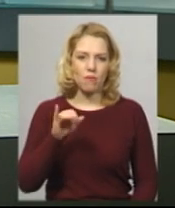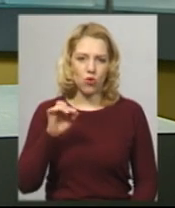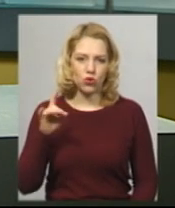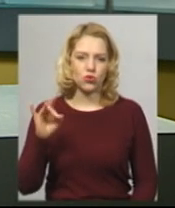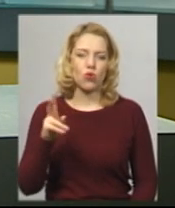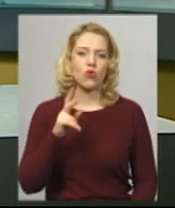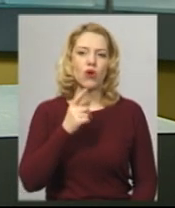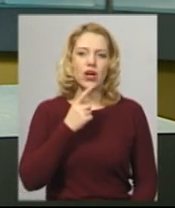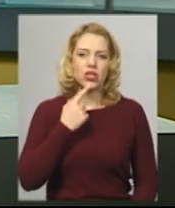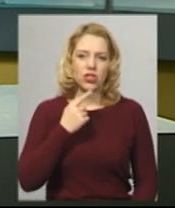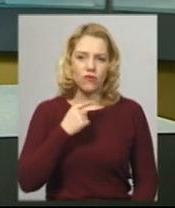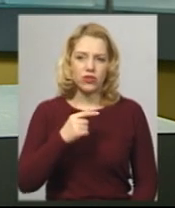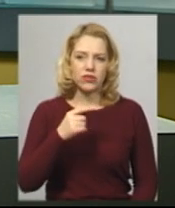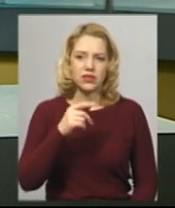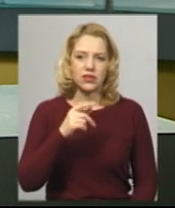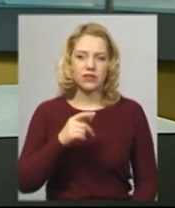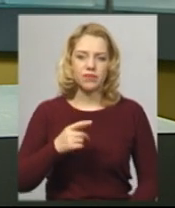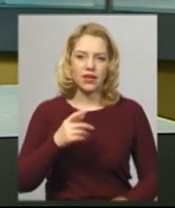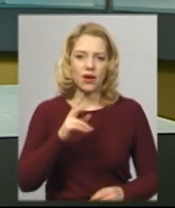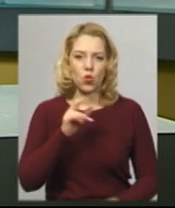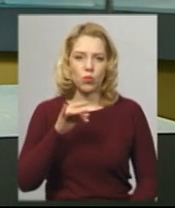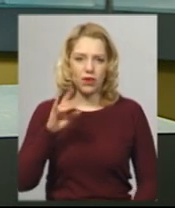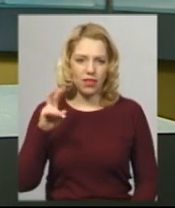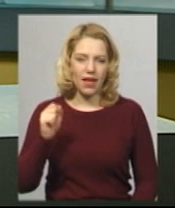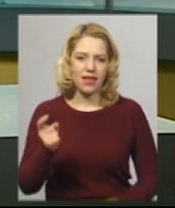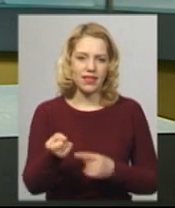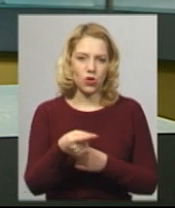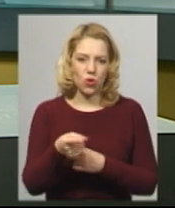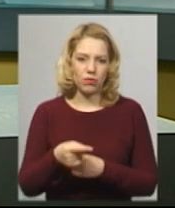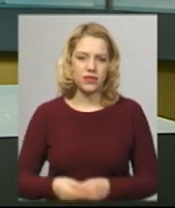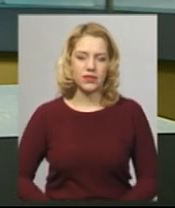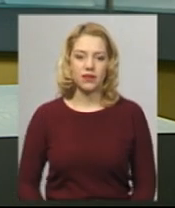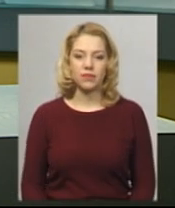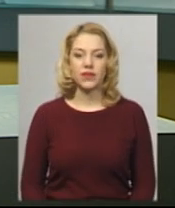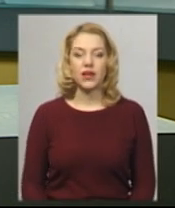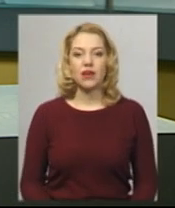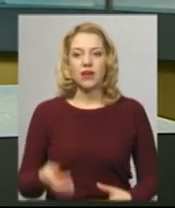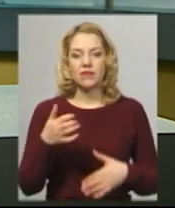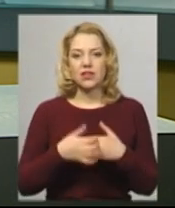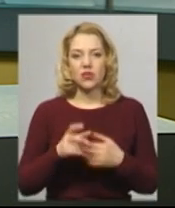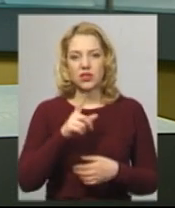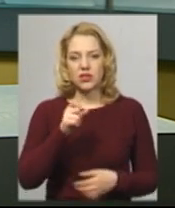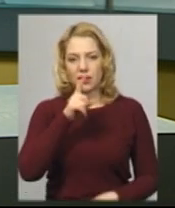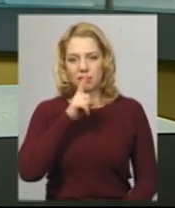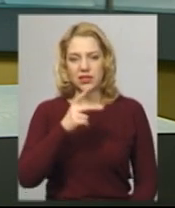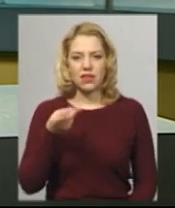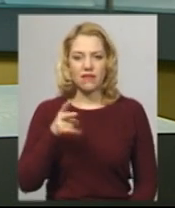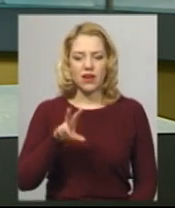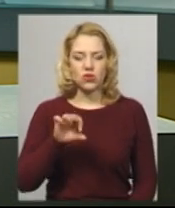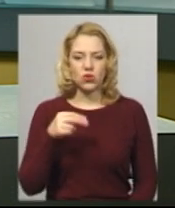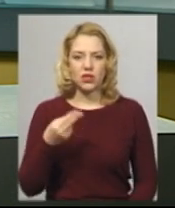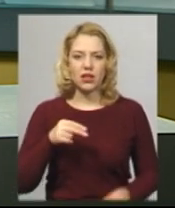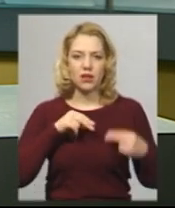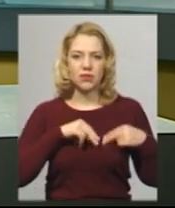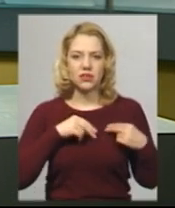Пілотська, Красовського, Купріна, Кам'янецька та Тернопільська. В середньому за місяць два соціальних працівники